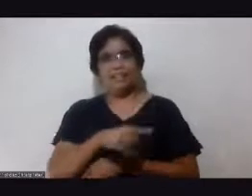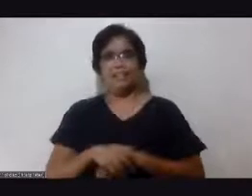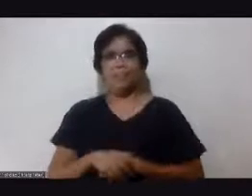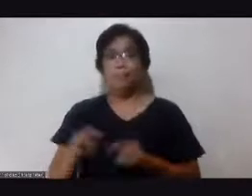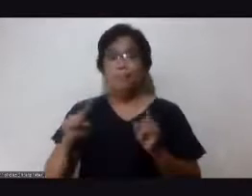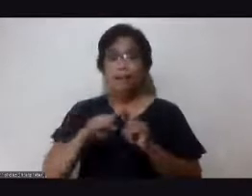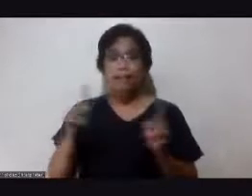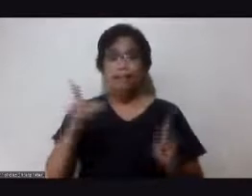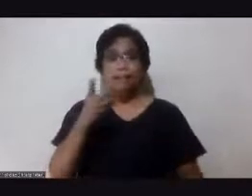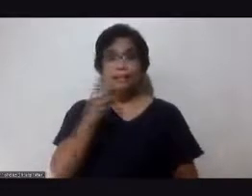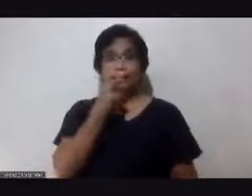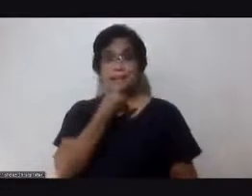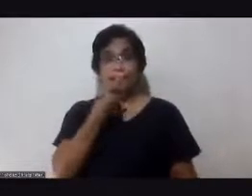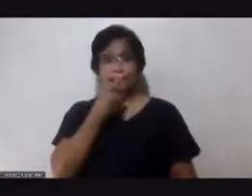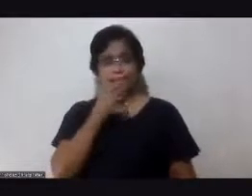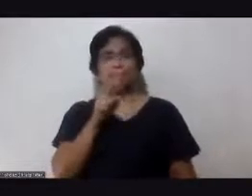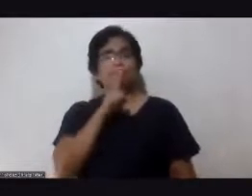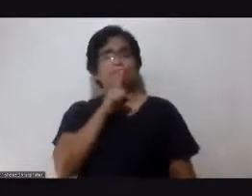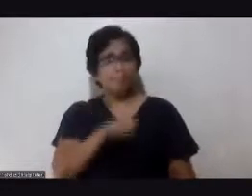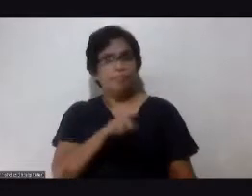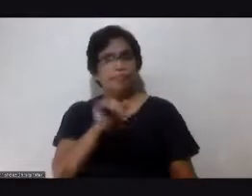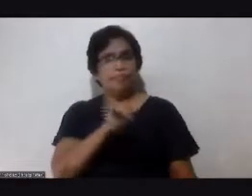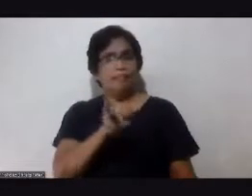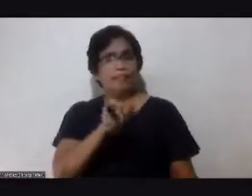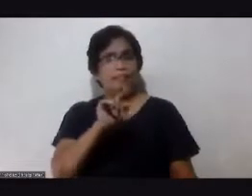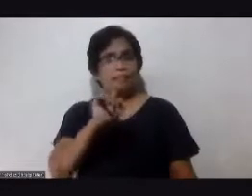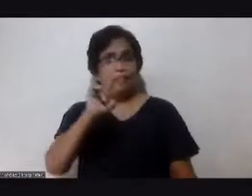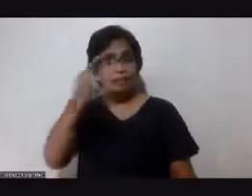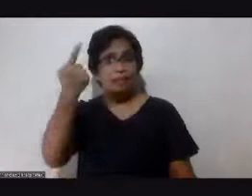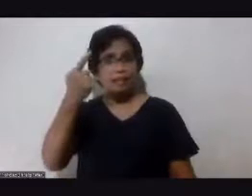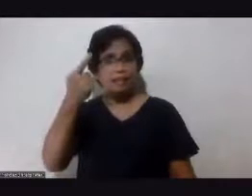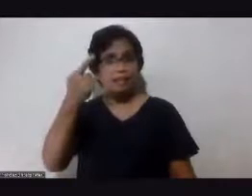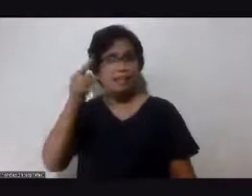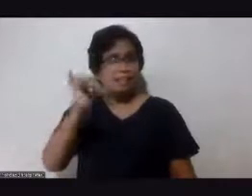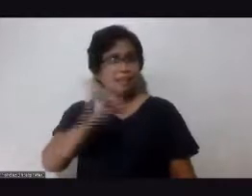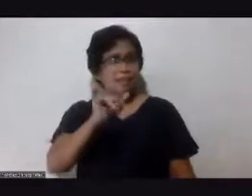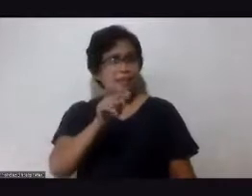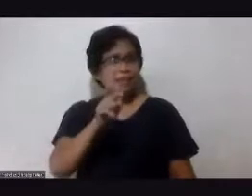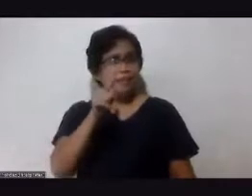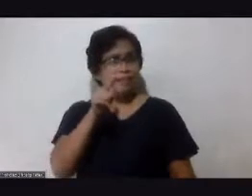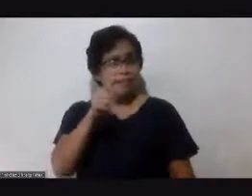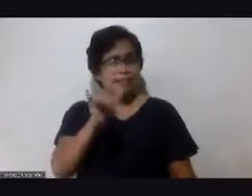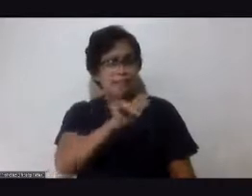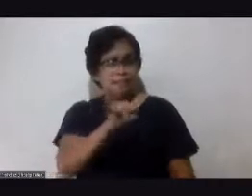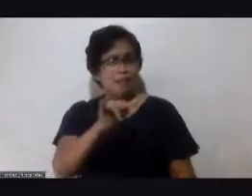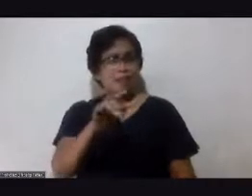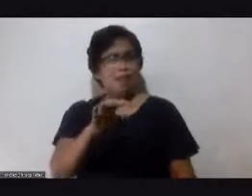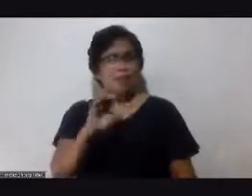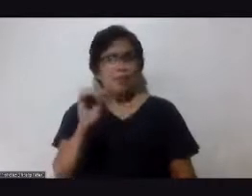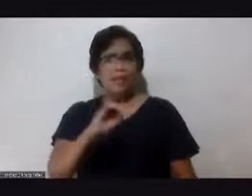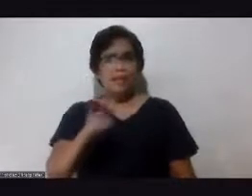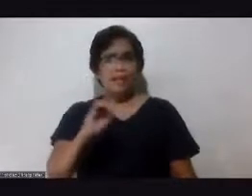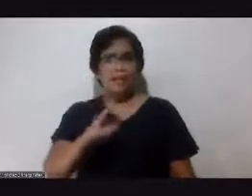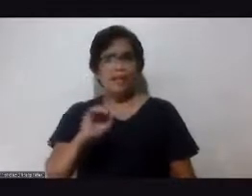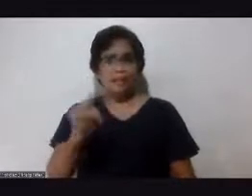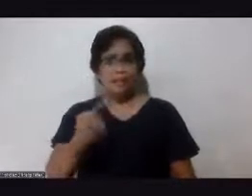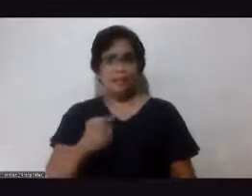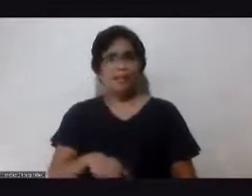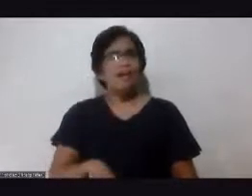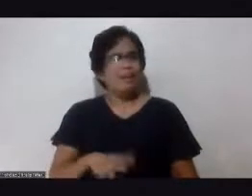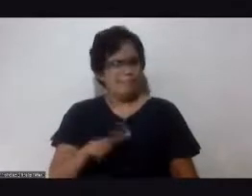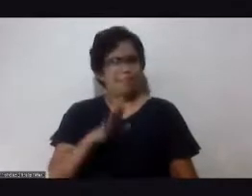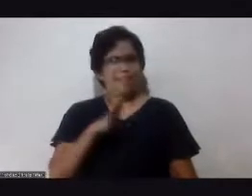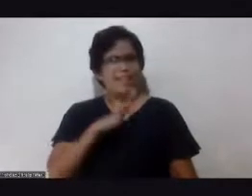diabetes talagang ganyan sa simula parang wala lang okay kaya mo yan kainin mo yan isang mag buffet